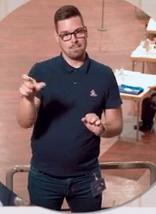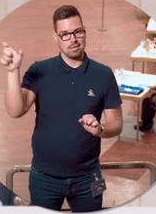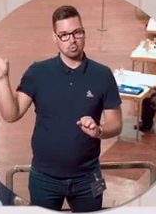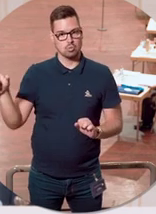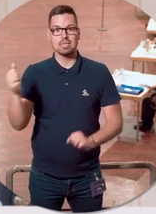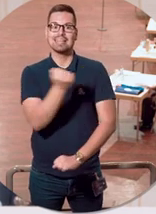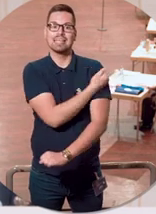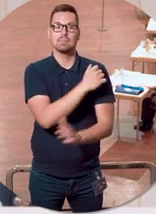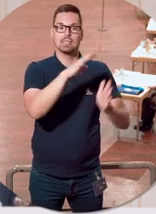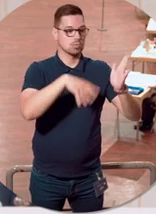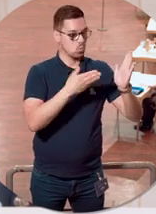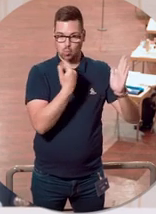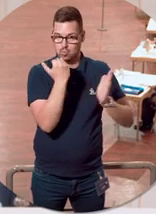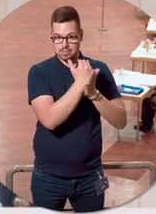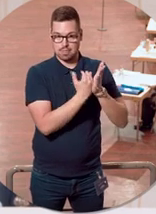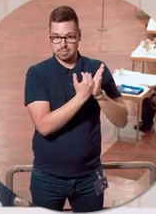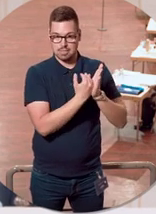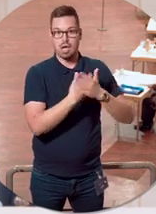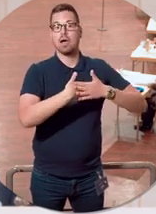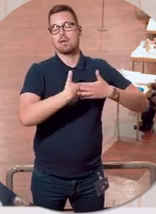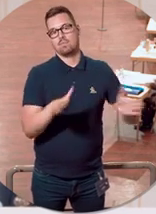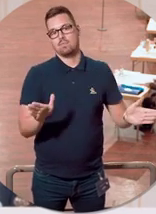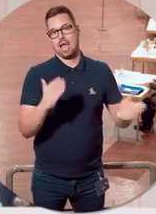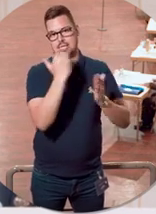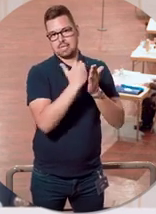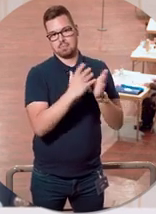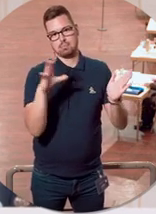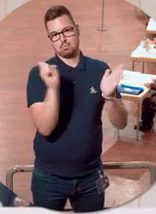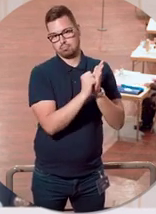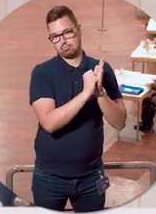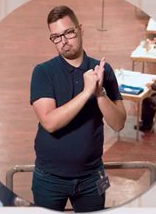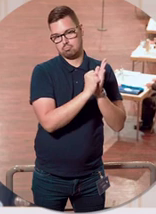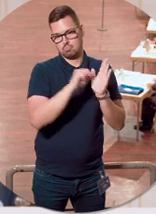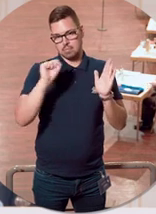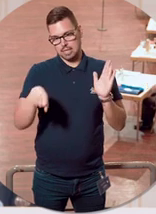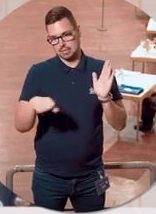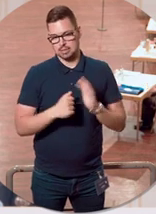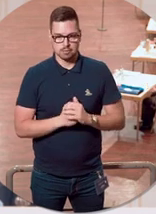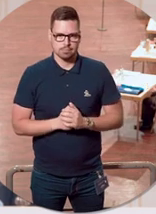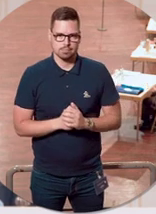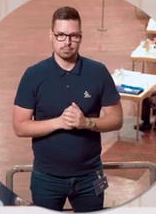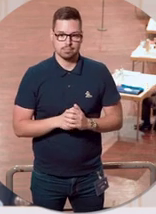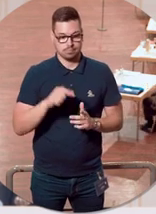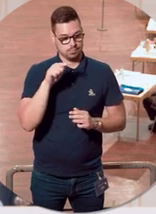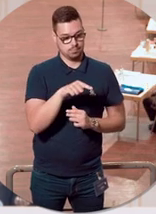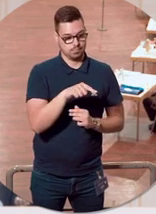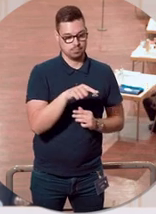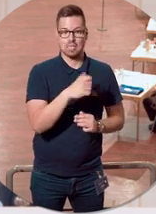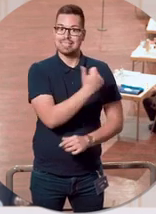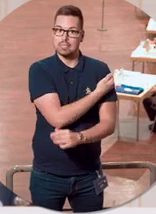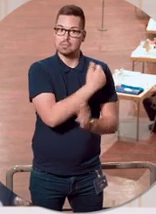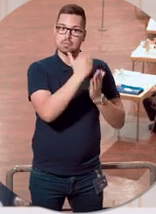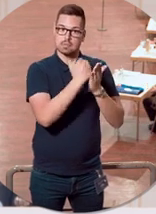auf der Impfliste stehen, aber noch keinen Termin haben, kurzfristig frei werdende Impftermine für sich buchen. Auf diese Impftermine können sich